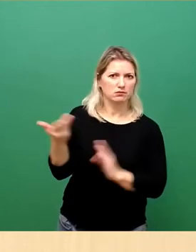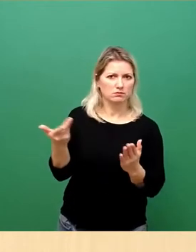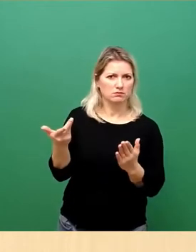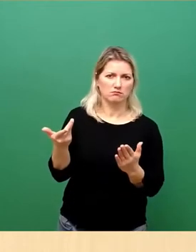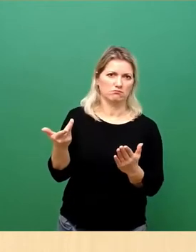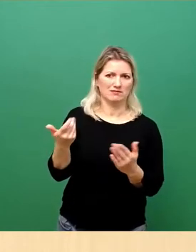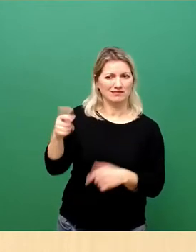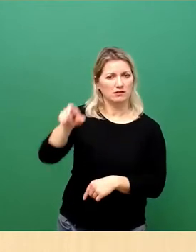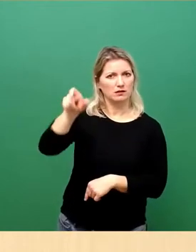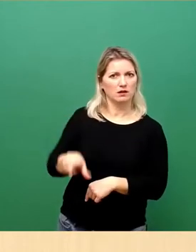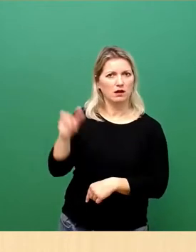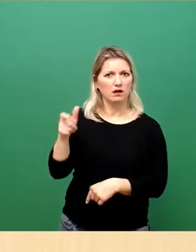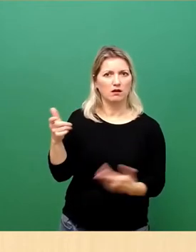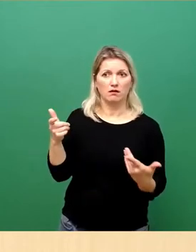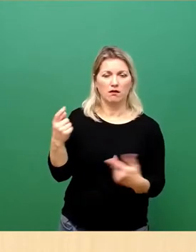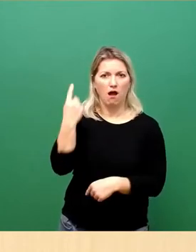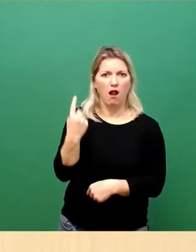nicht alleine lassen.